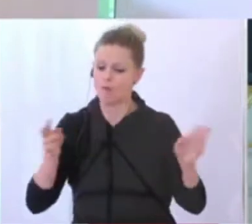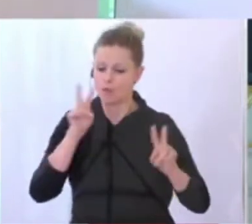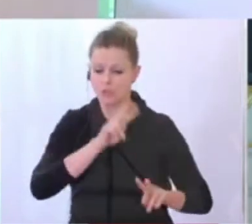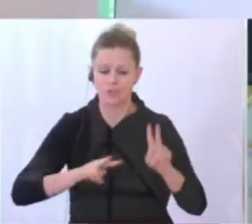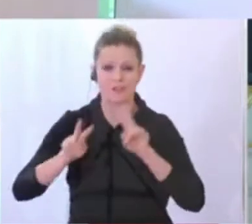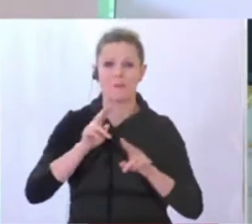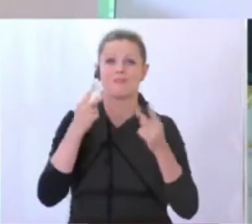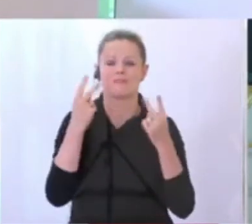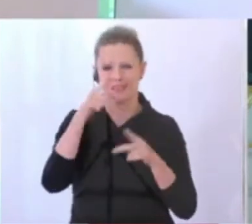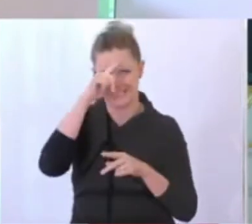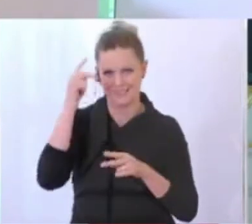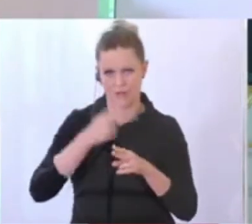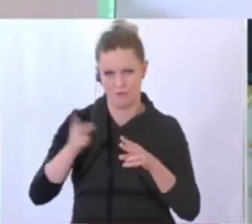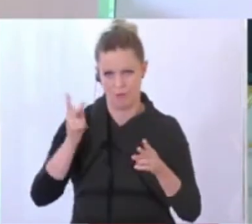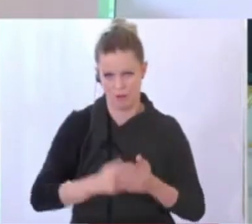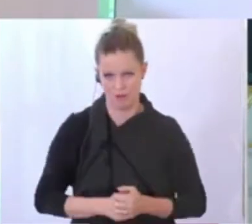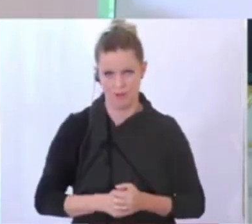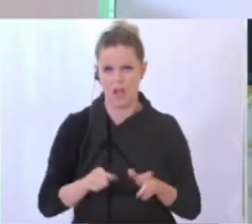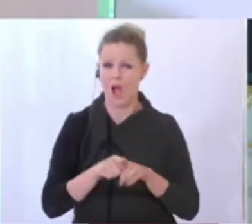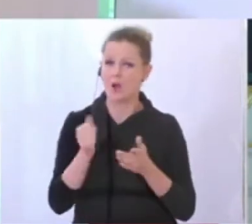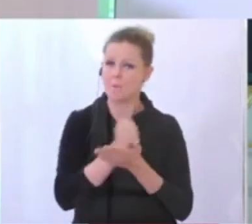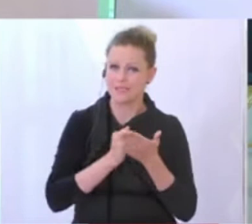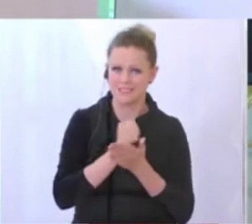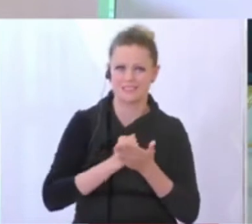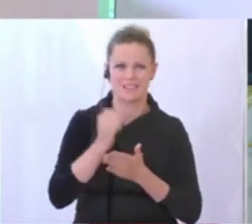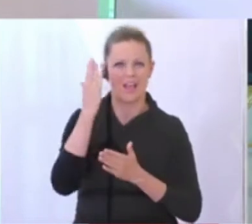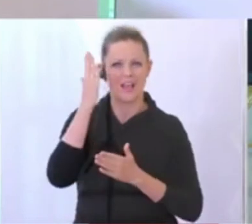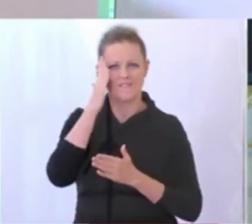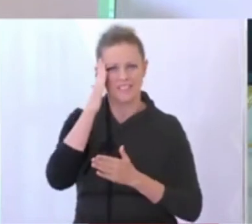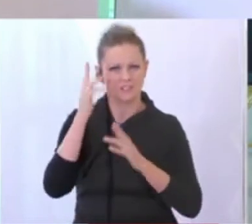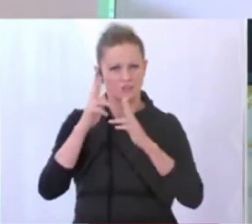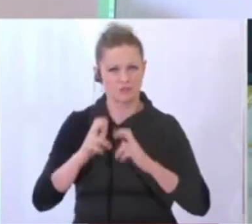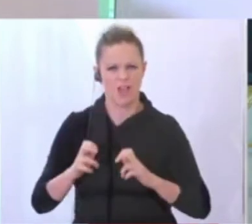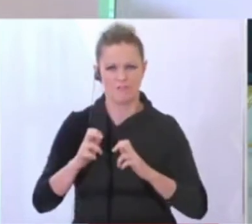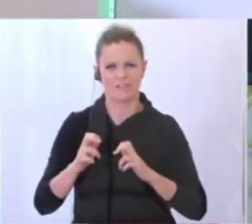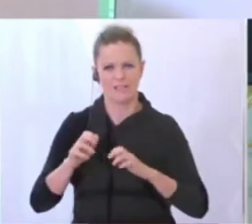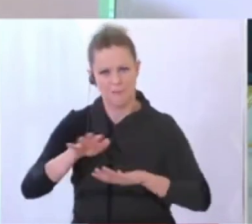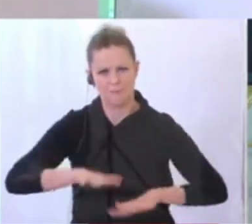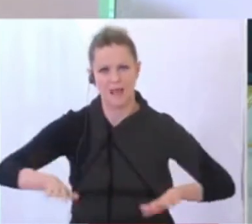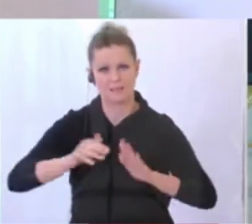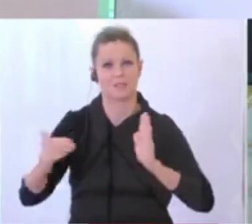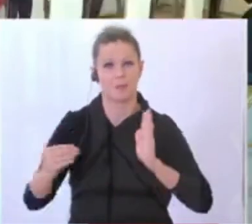Sinn machen. Und es sollte auch medizinisch, wissenschaftlich basiert erklärbar sein.